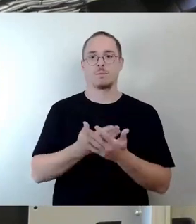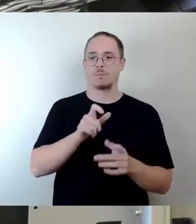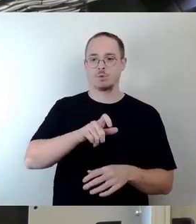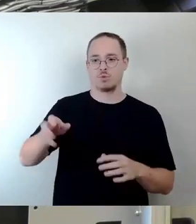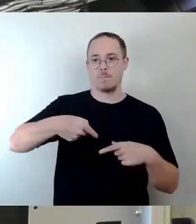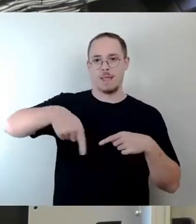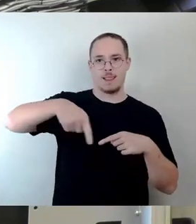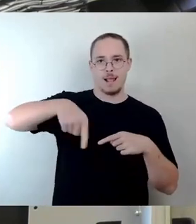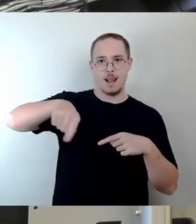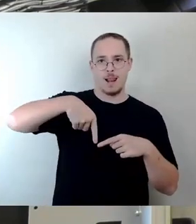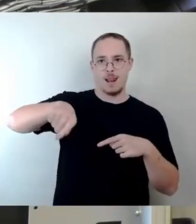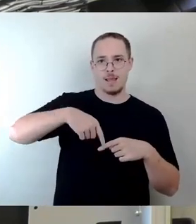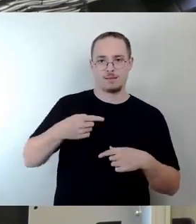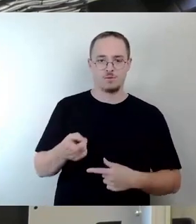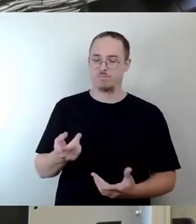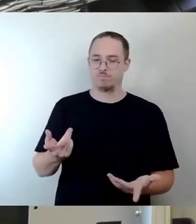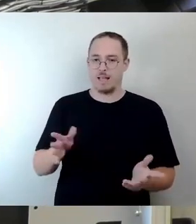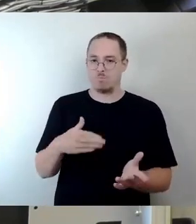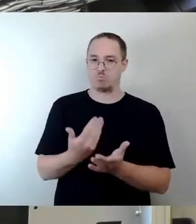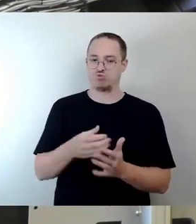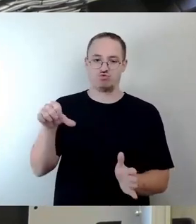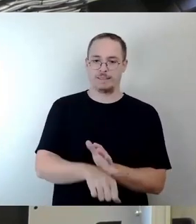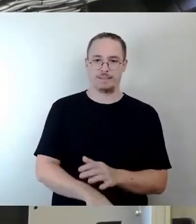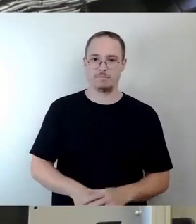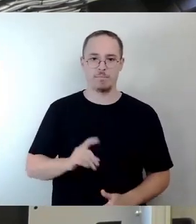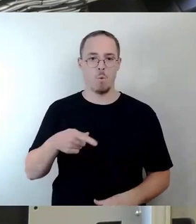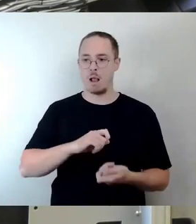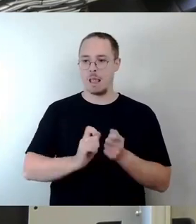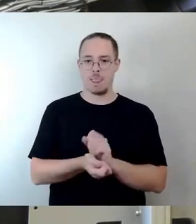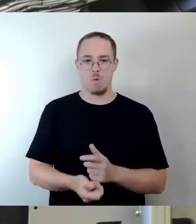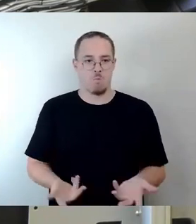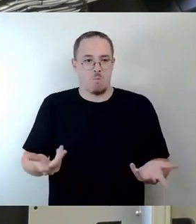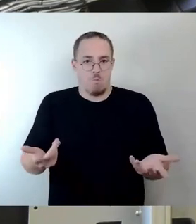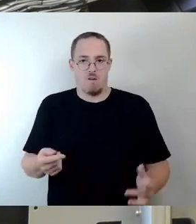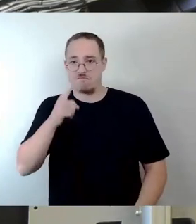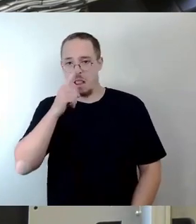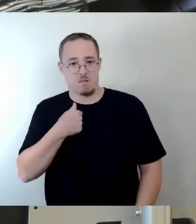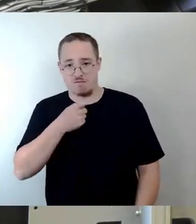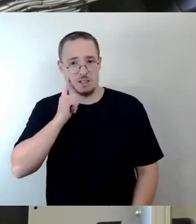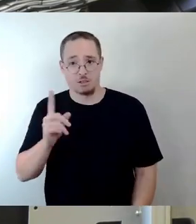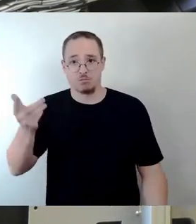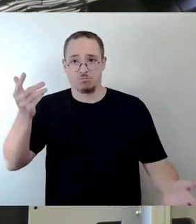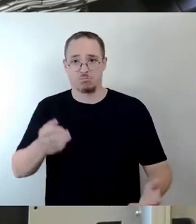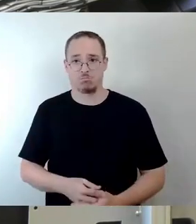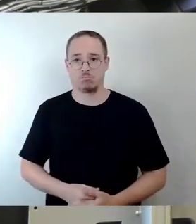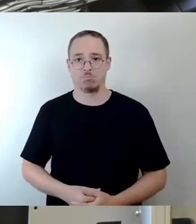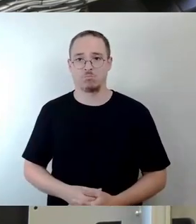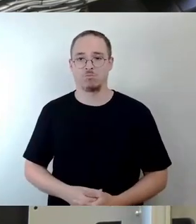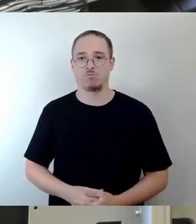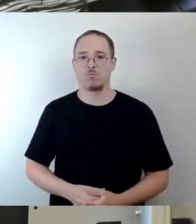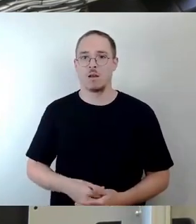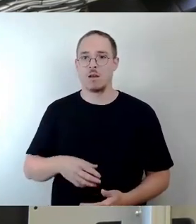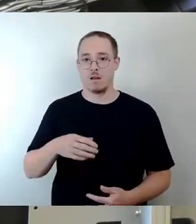sind auch kaum Änderungen in Sicht. Der Pkw-Bestand ist in Dresden seit Jahren stabil um die 230.000